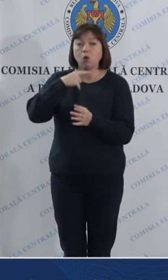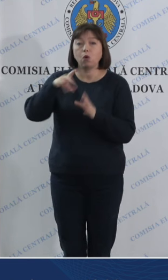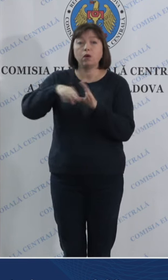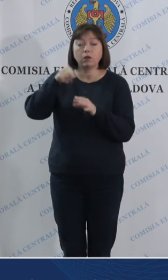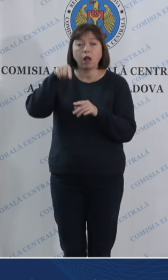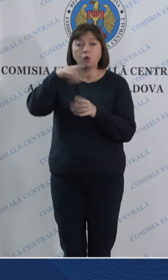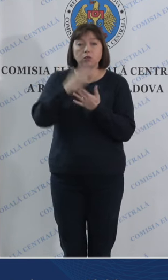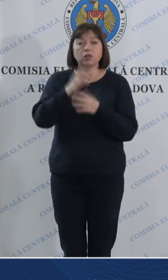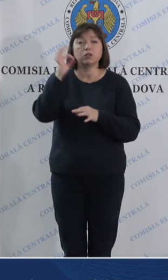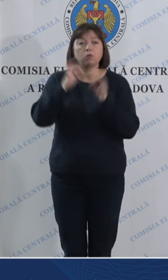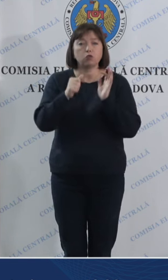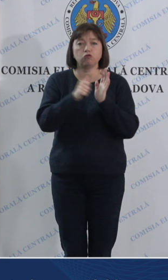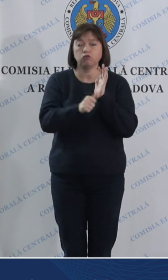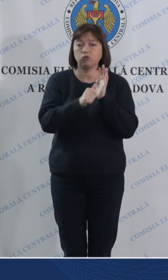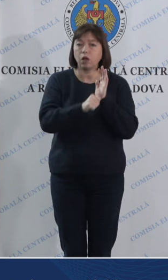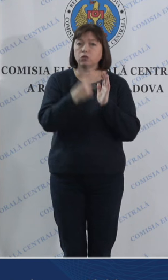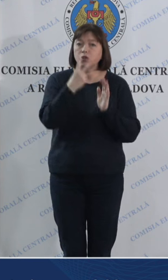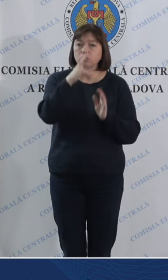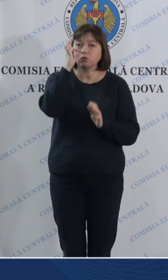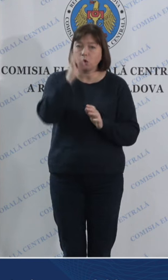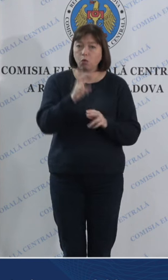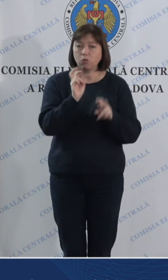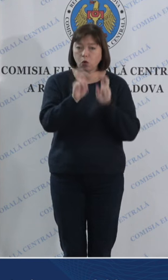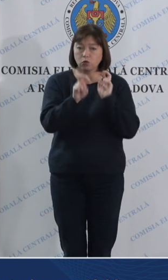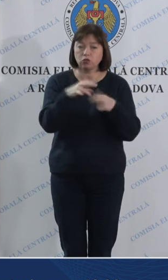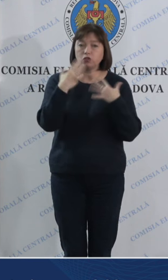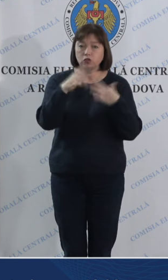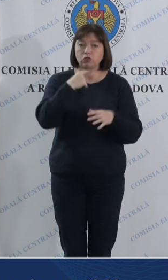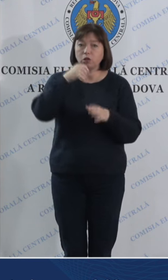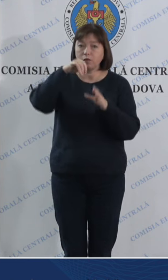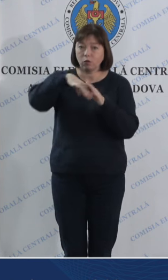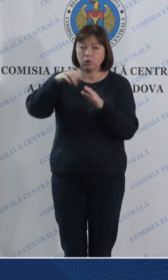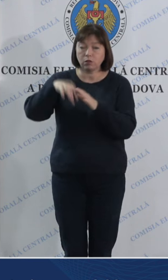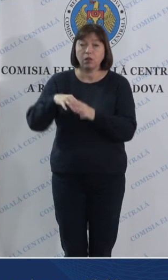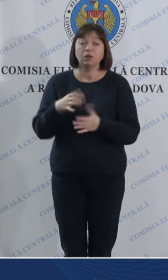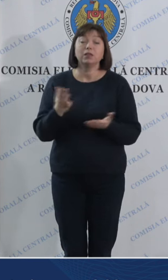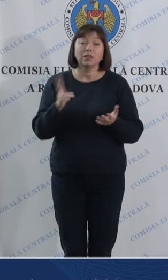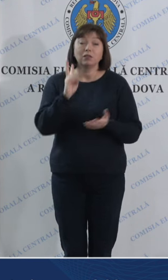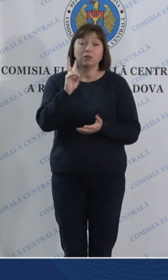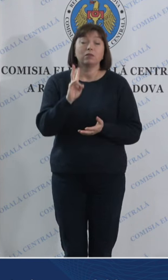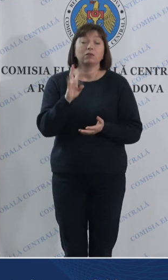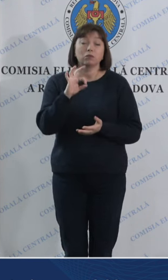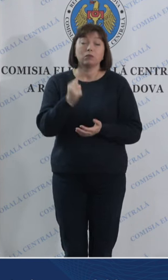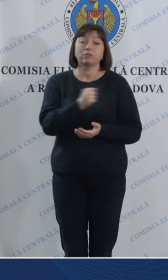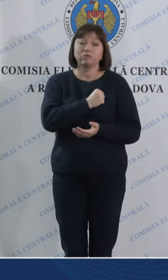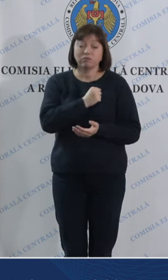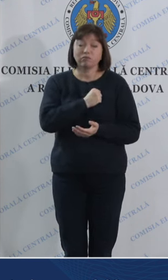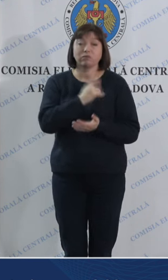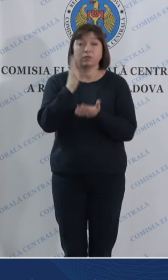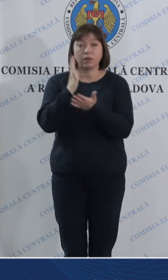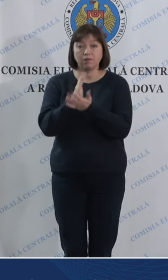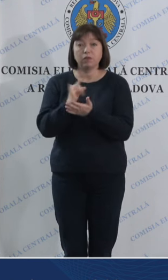avem o rată de 62% deja votate, însă, cu părere de rău, avem și